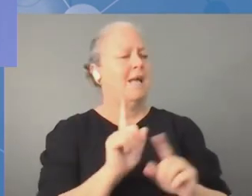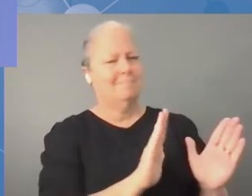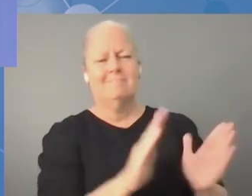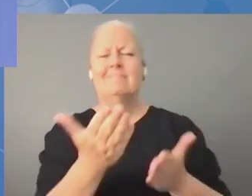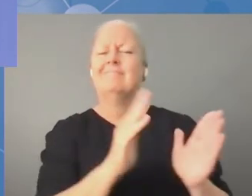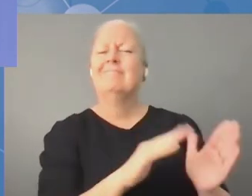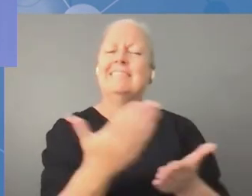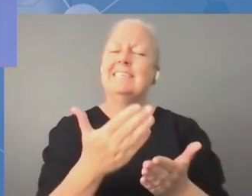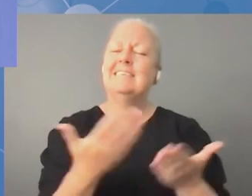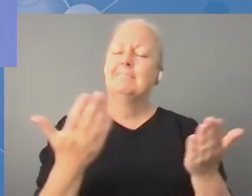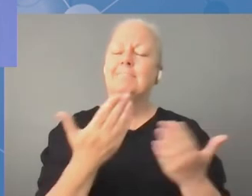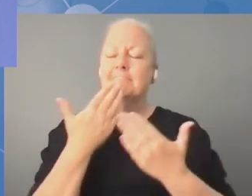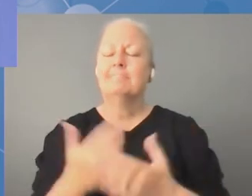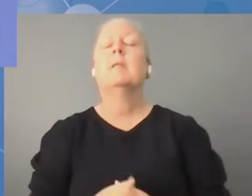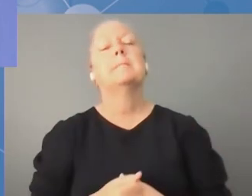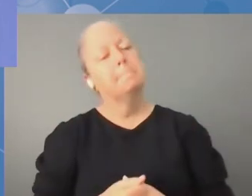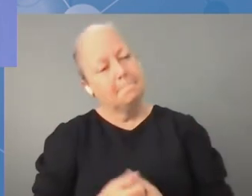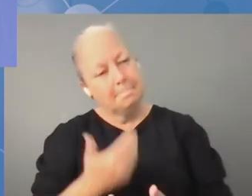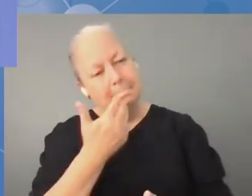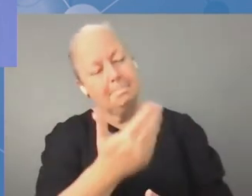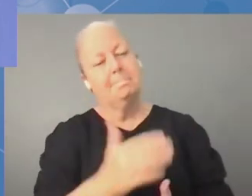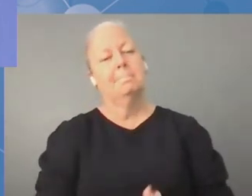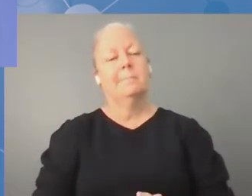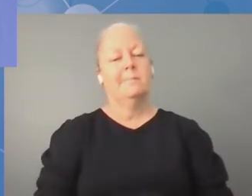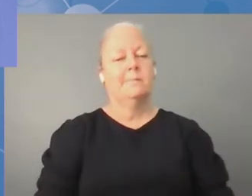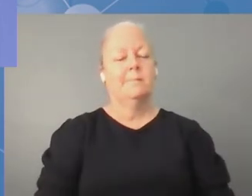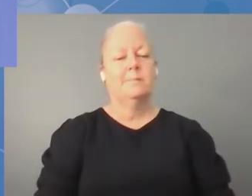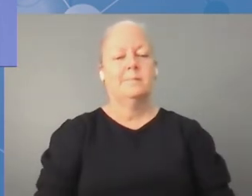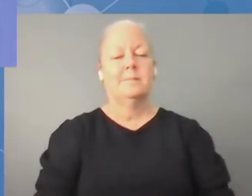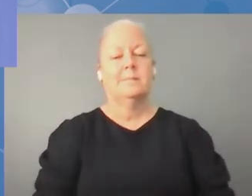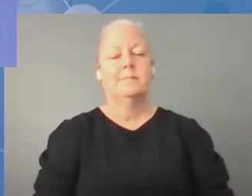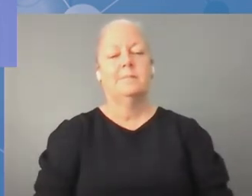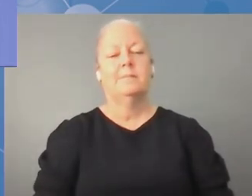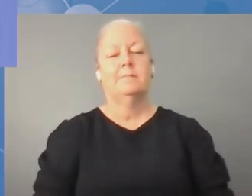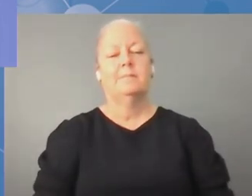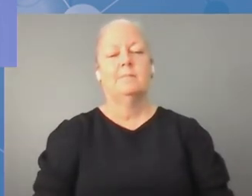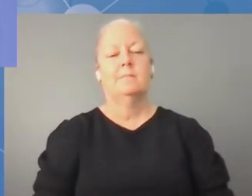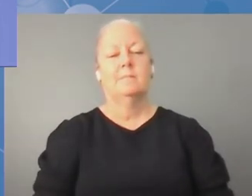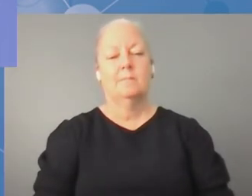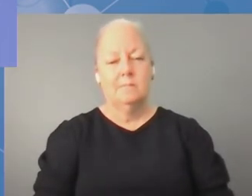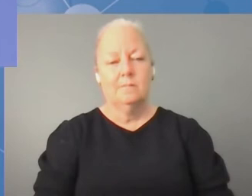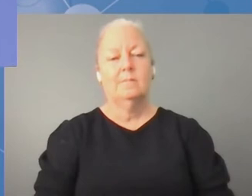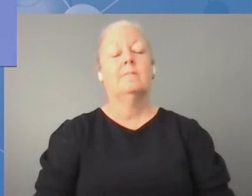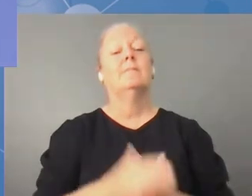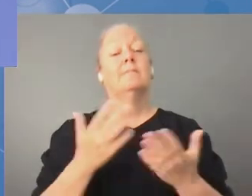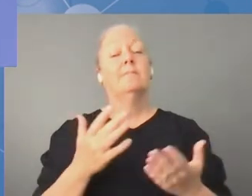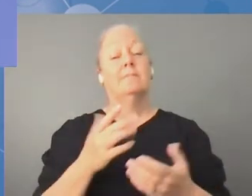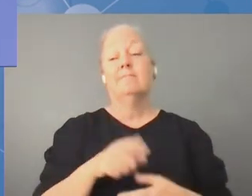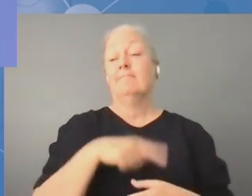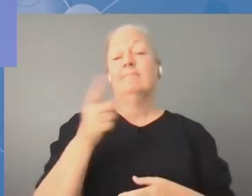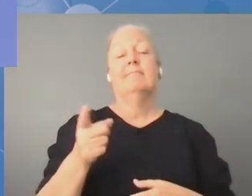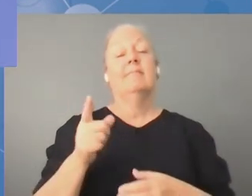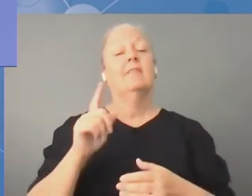kształtowane, muszą one być stosowane w praktyce, tak aby poprawiać sytuację wszystkich, tym ludzi młodych. Bardzo